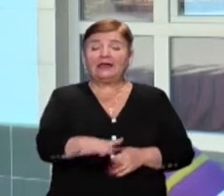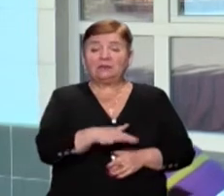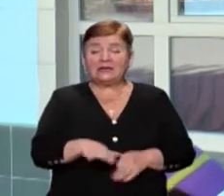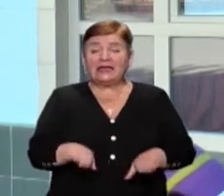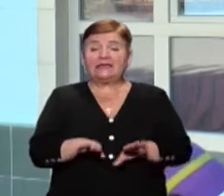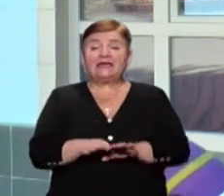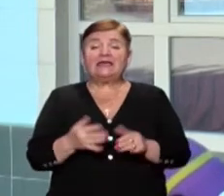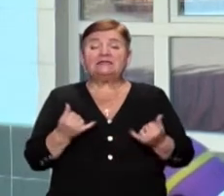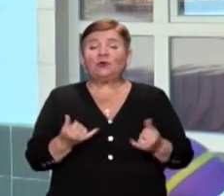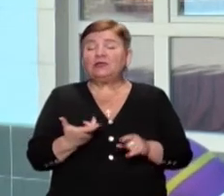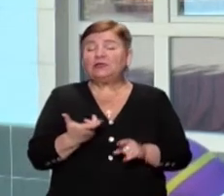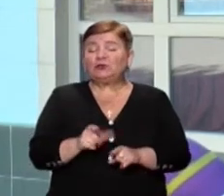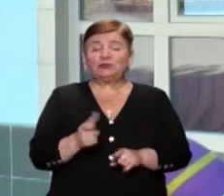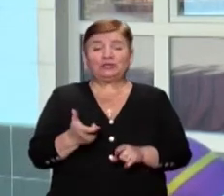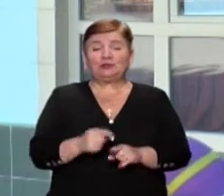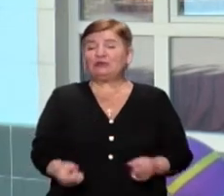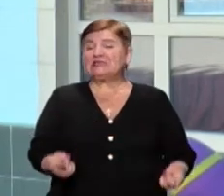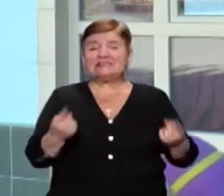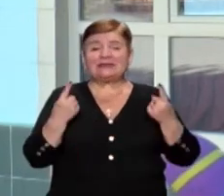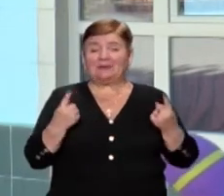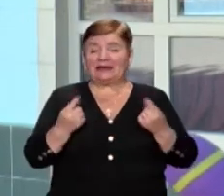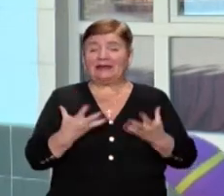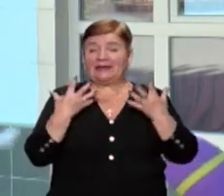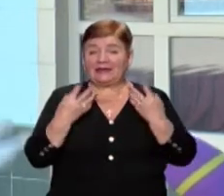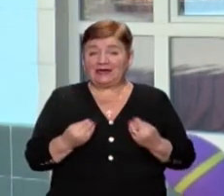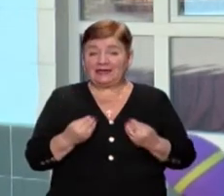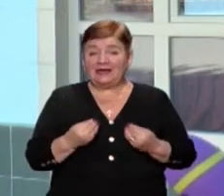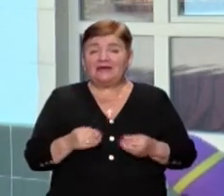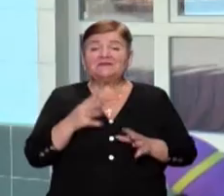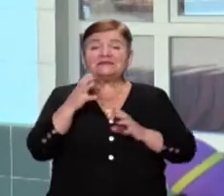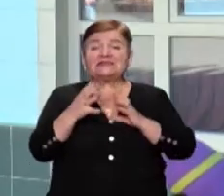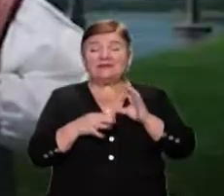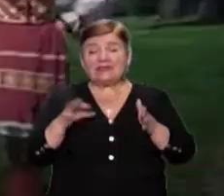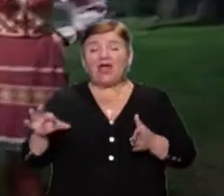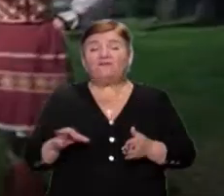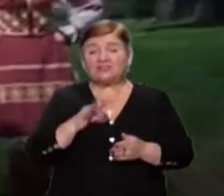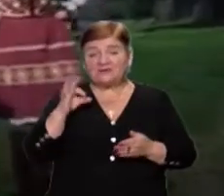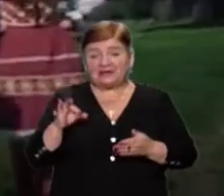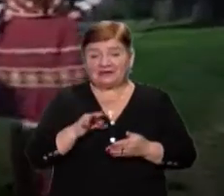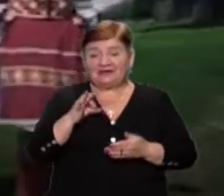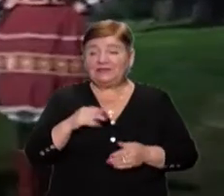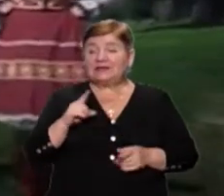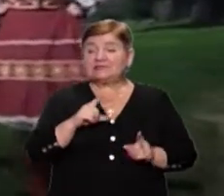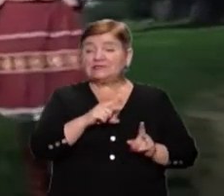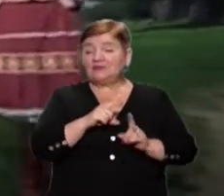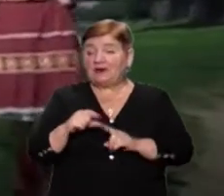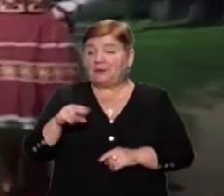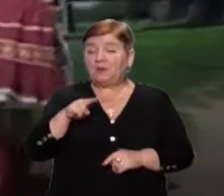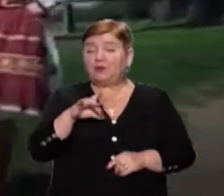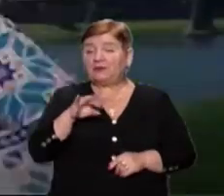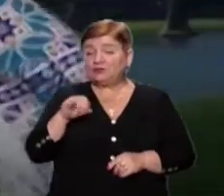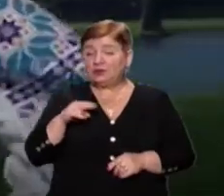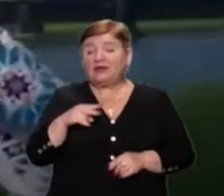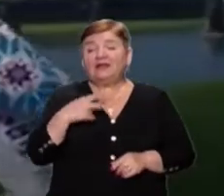сьогодні такий дуже-дуже знаменний день, взагалі всесвітній день вишиванки. За словами Наталії Петій-Потопчук,